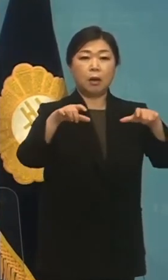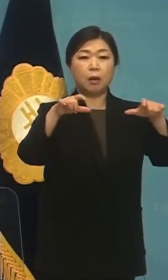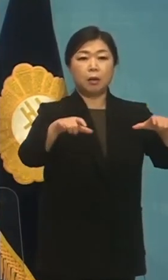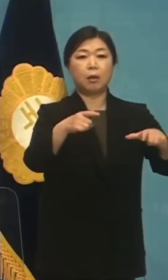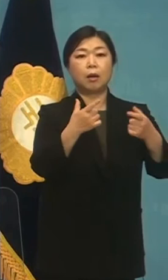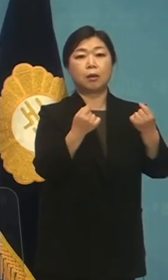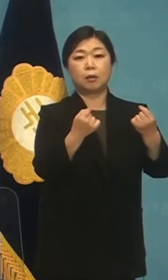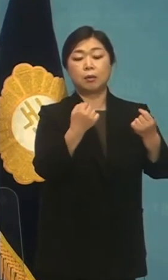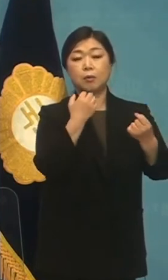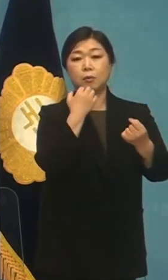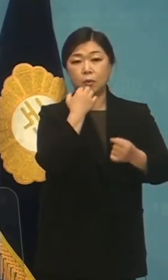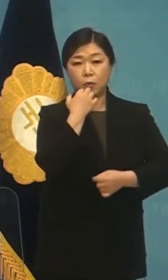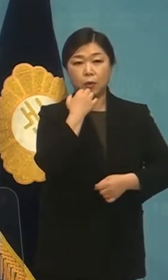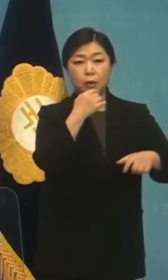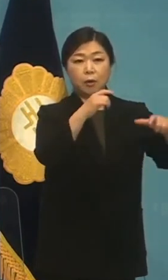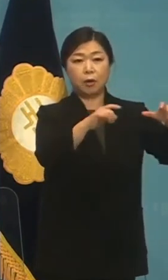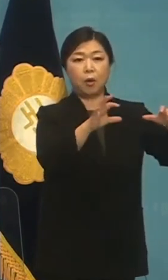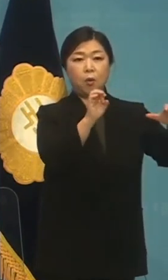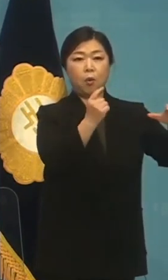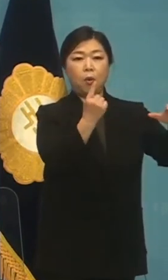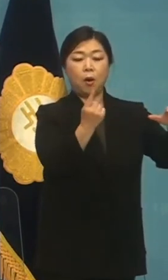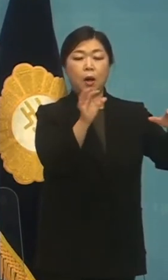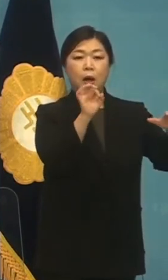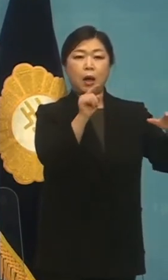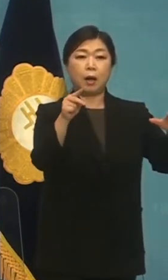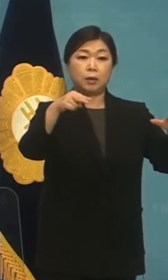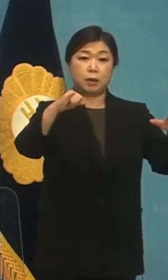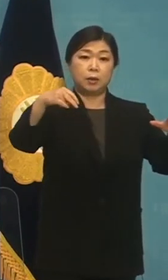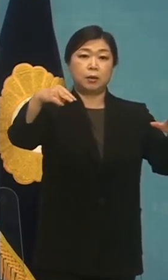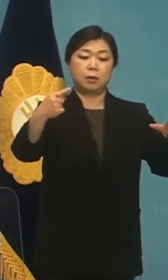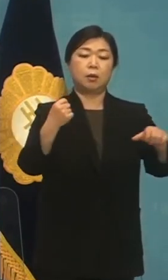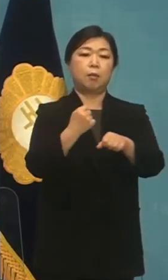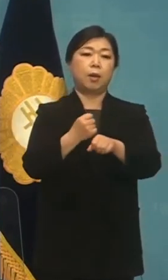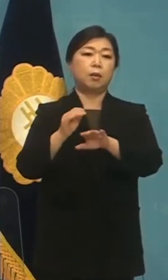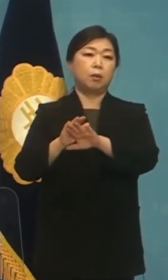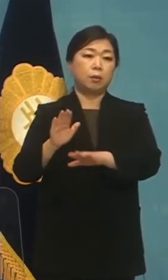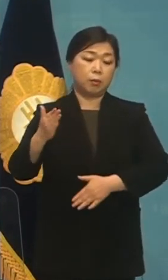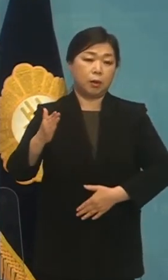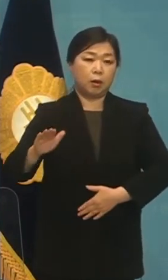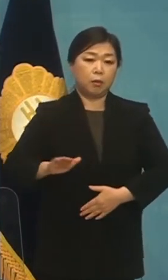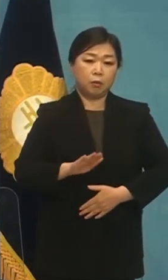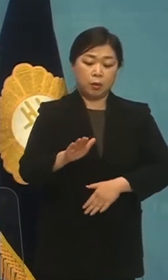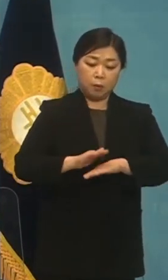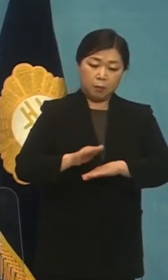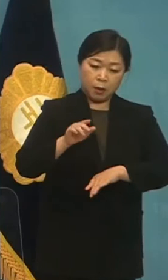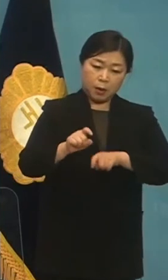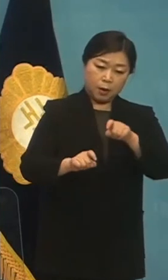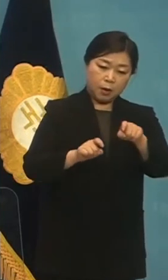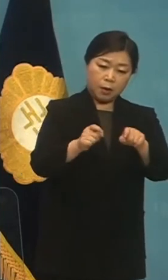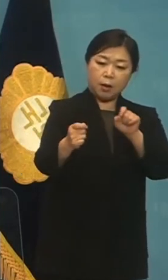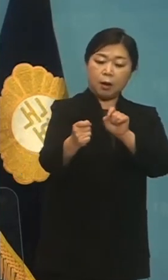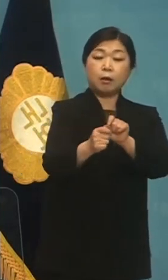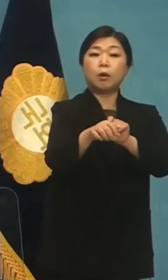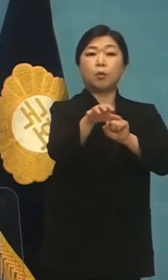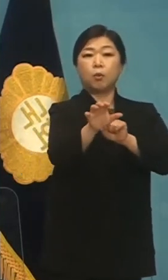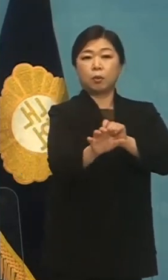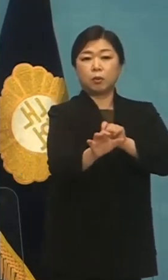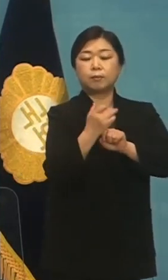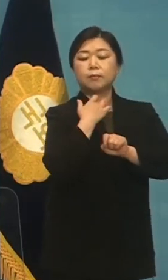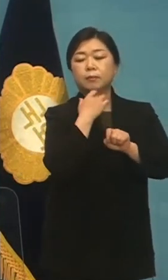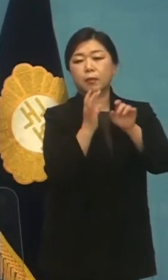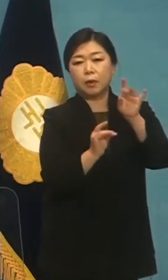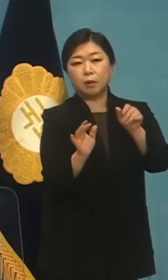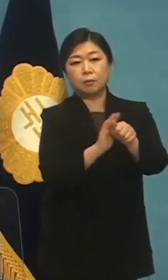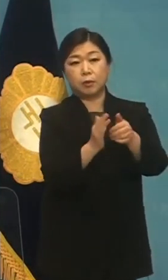오아시스를 마련해야 합니다. 우리 발길이 닿는 가까운 곳에서 발증을